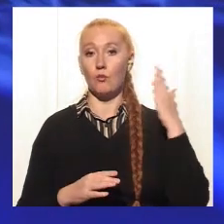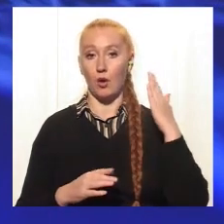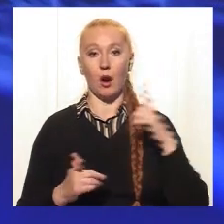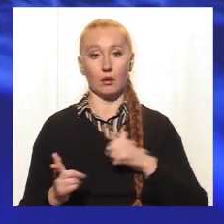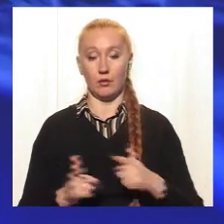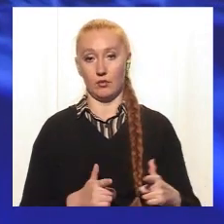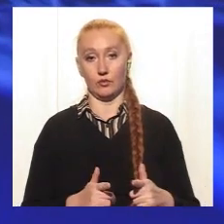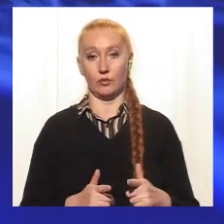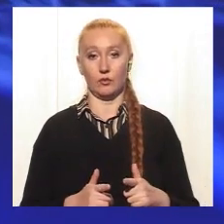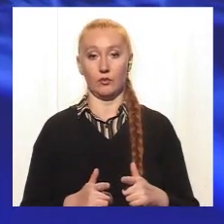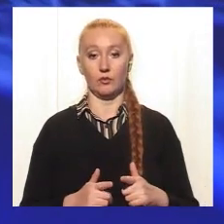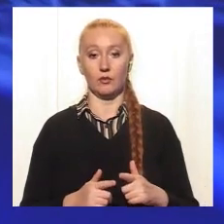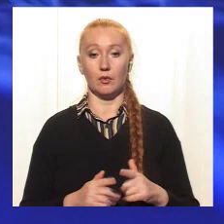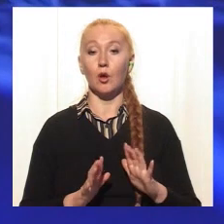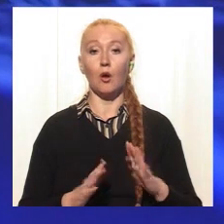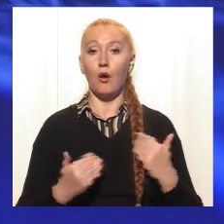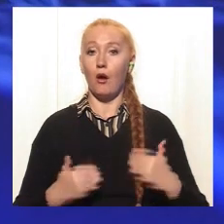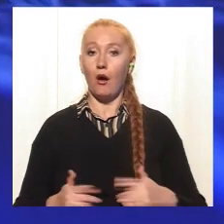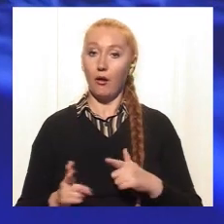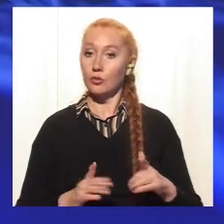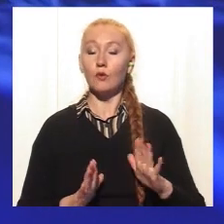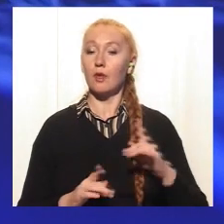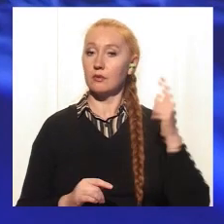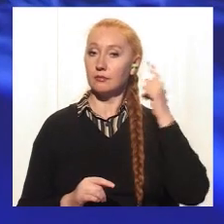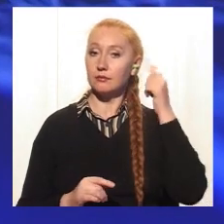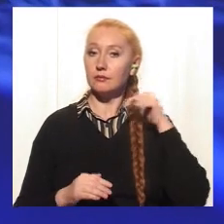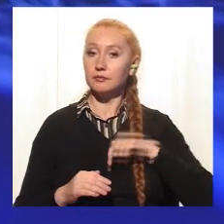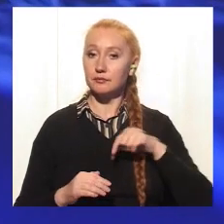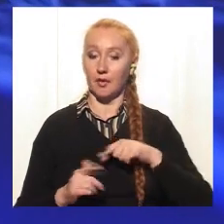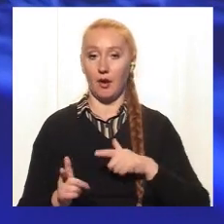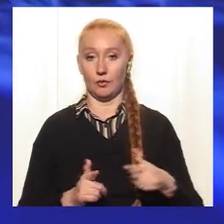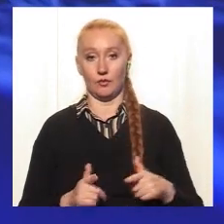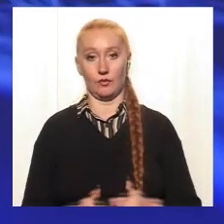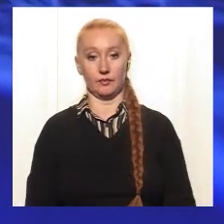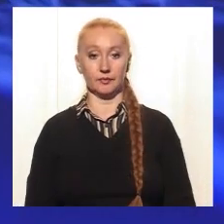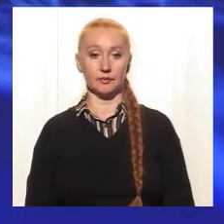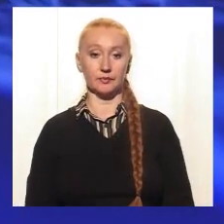все-таки к этому. Мало созреть телом, надо созреть еще и головой.